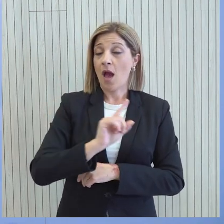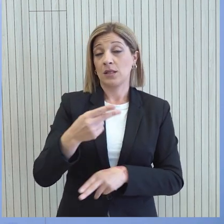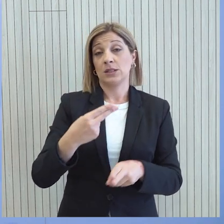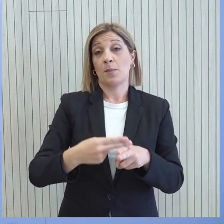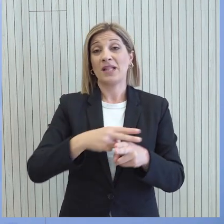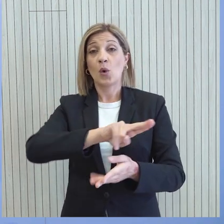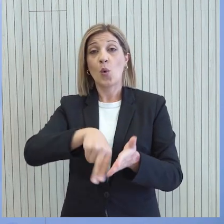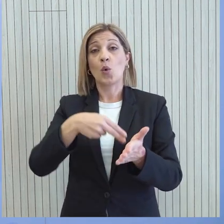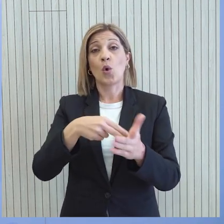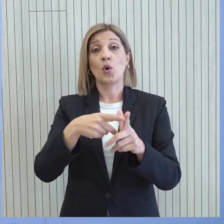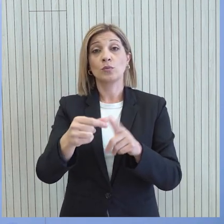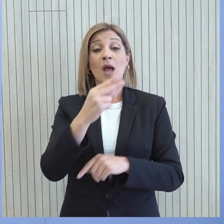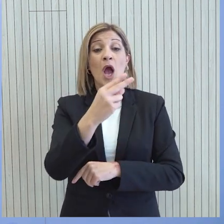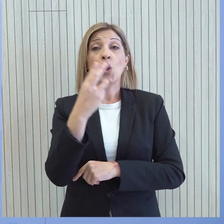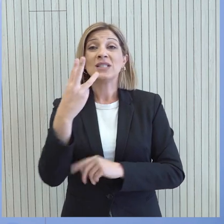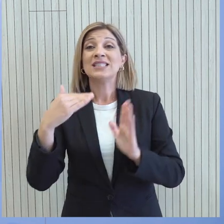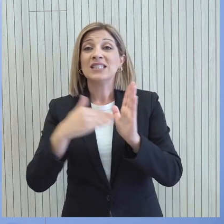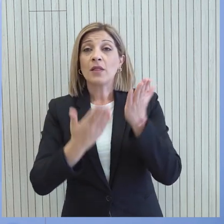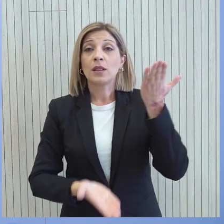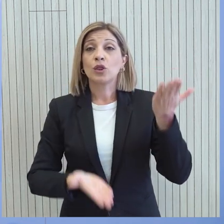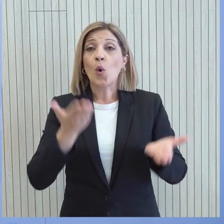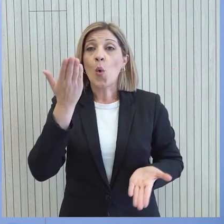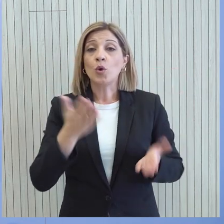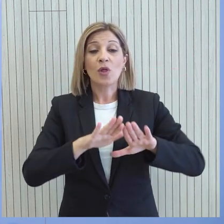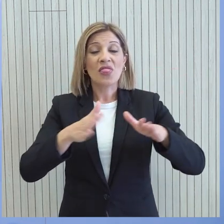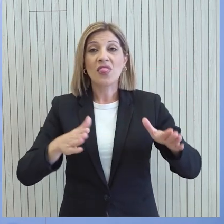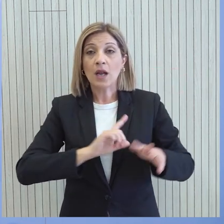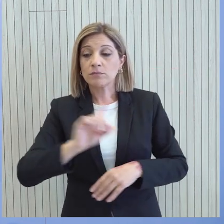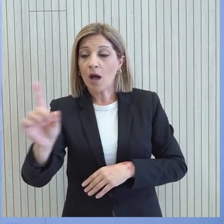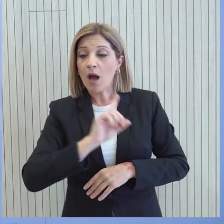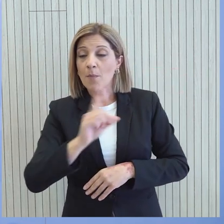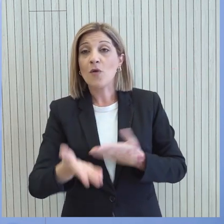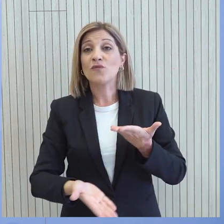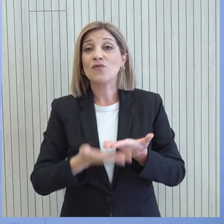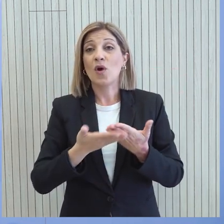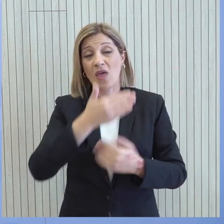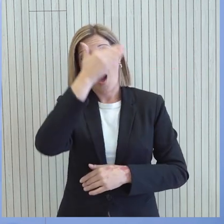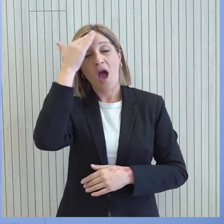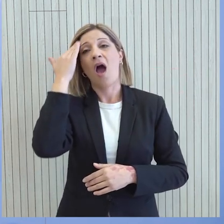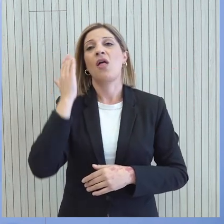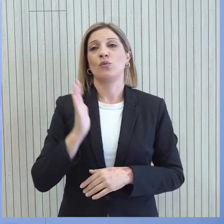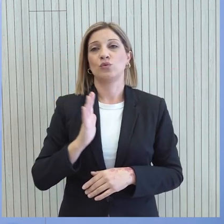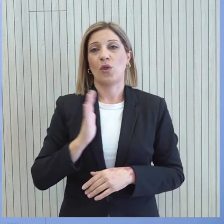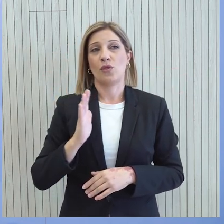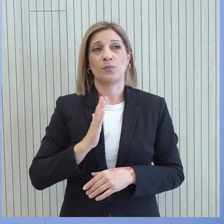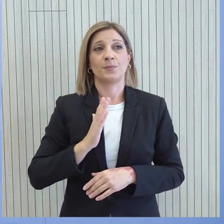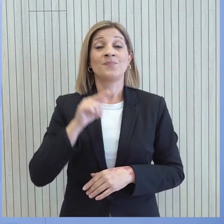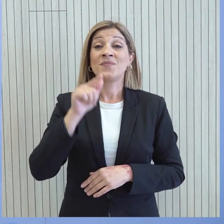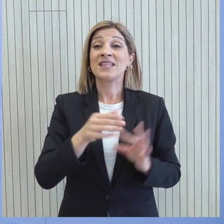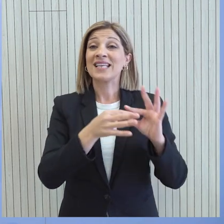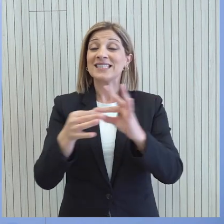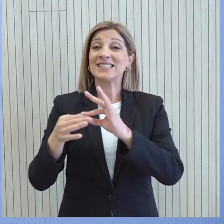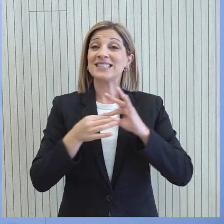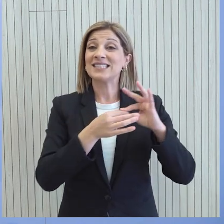πέραν των 23.000 τόνων που μέσω του θαλάσσιου διαδρόμου έφτασε στον άμαχο πληθυσμό στην Γάζα. Η εντατικοποίηση της